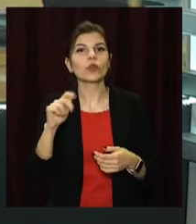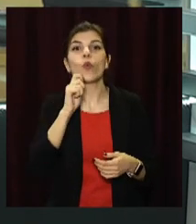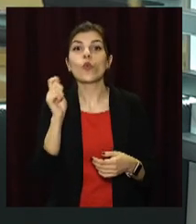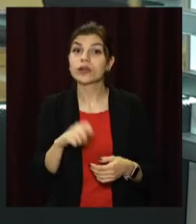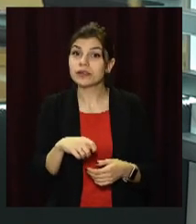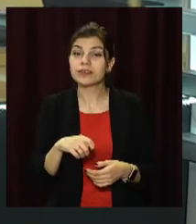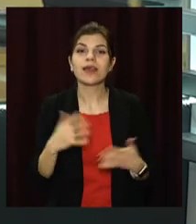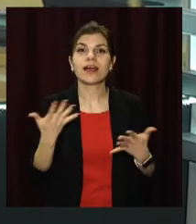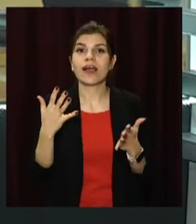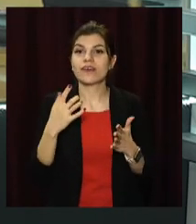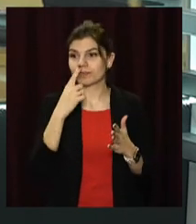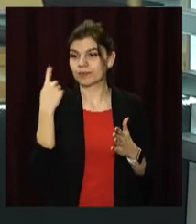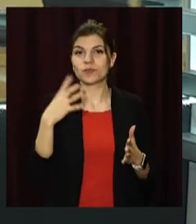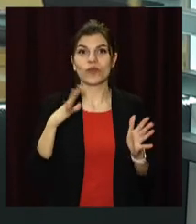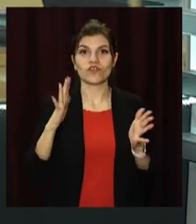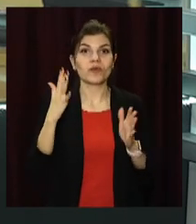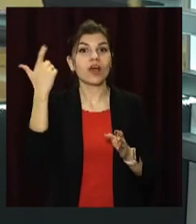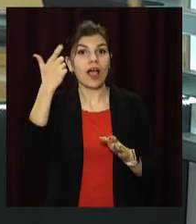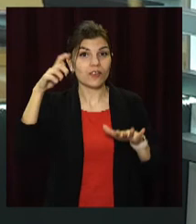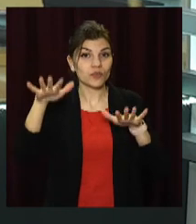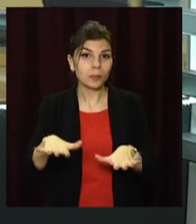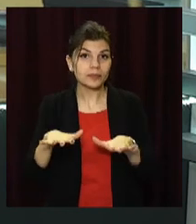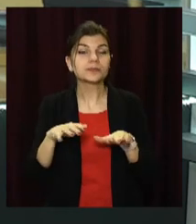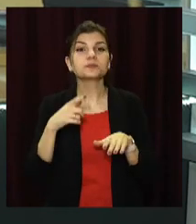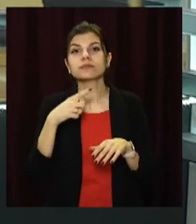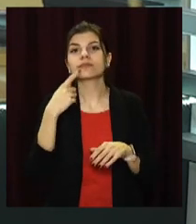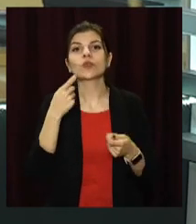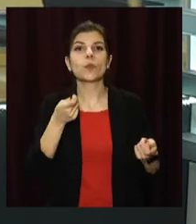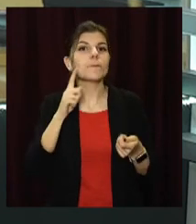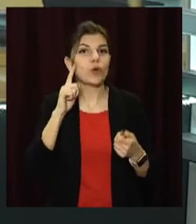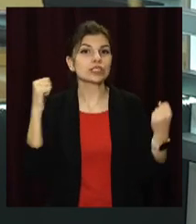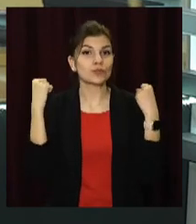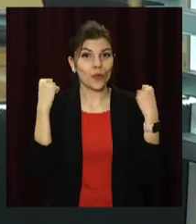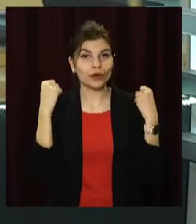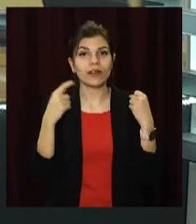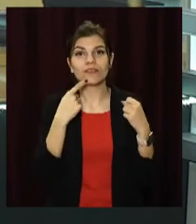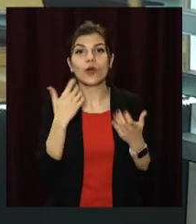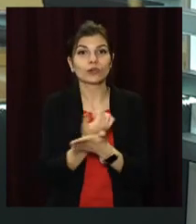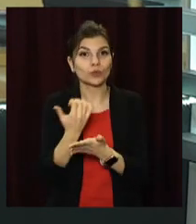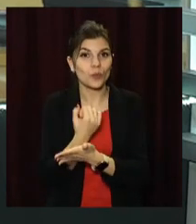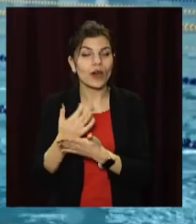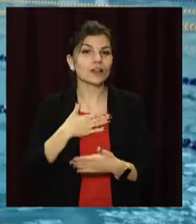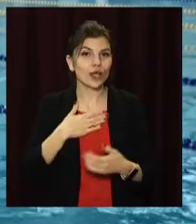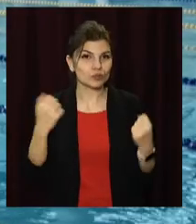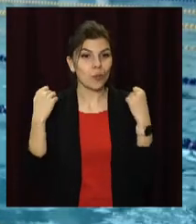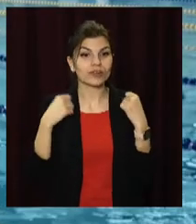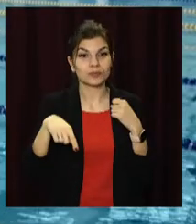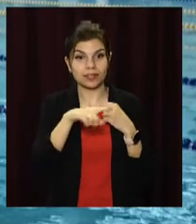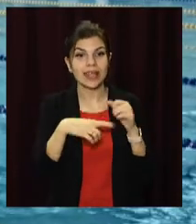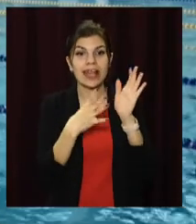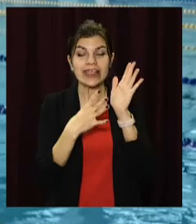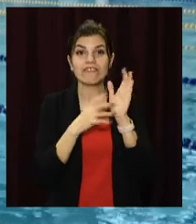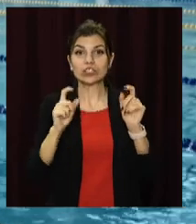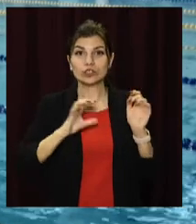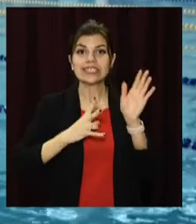України, який відбувся в Харкові. Як повідомляють в обласному управлінні молоді та спорту, у здобутку наших спортсменів 9